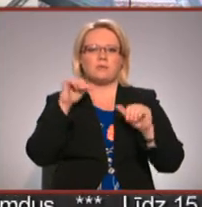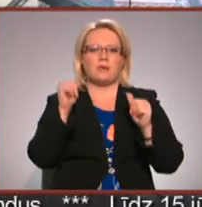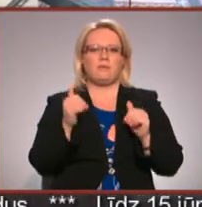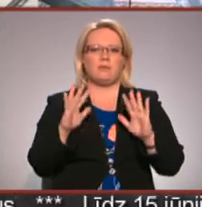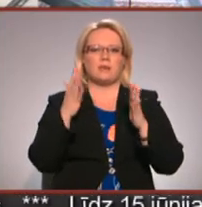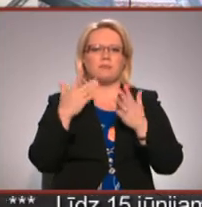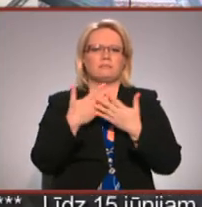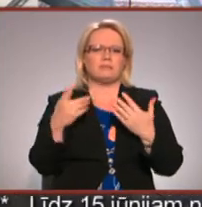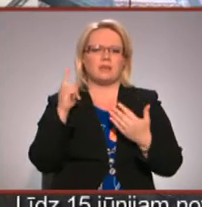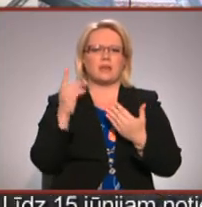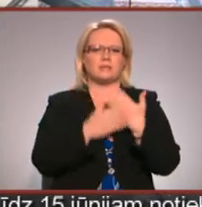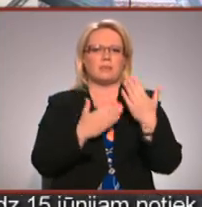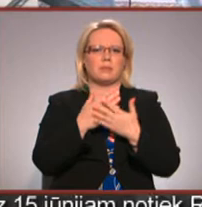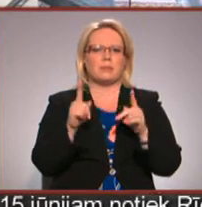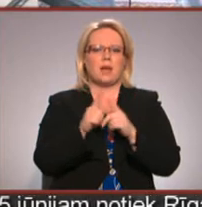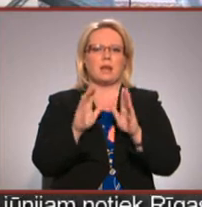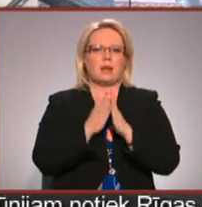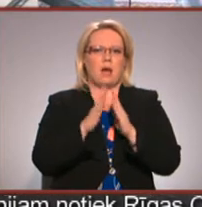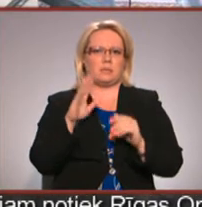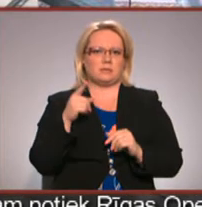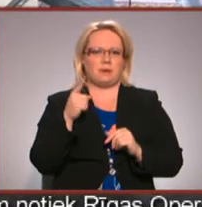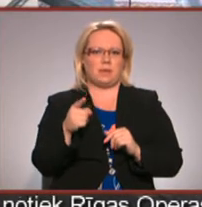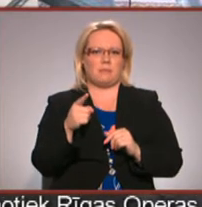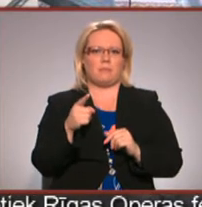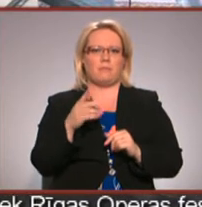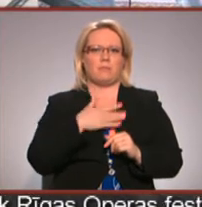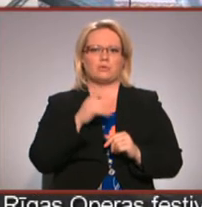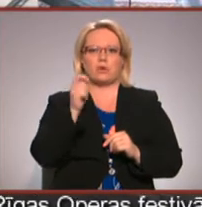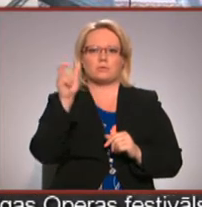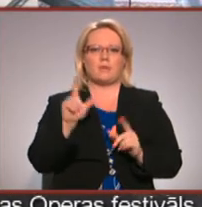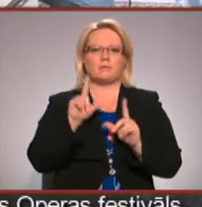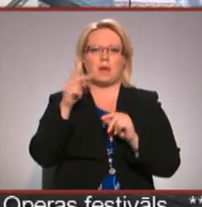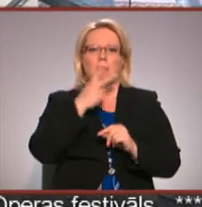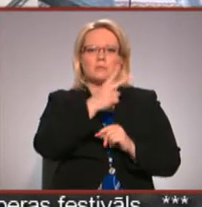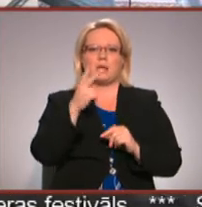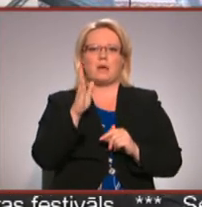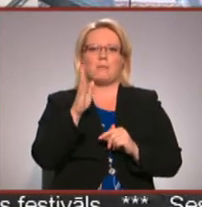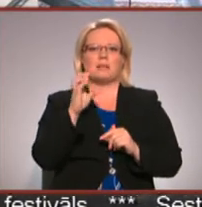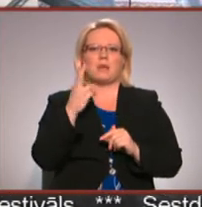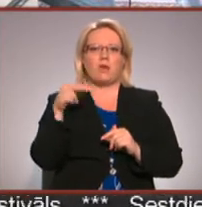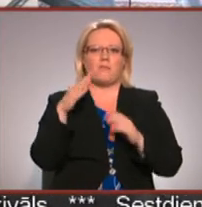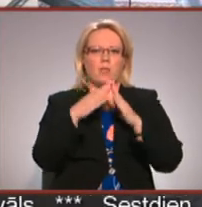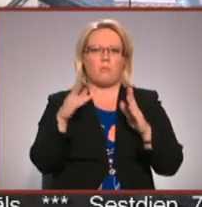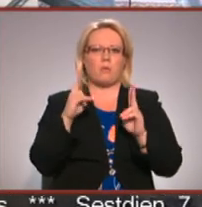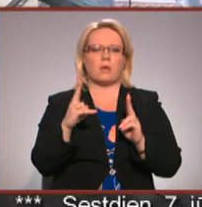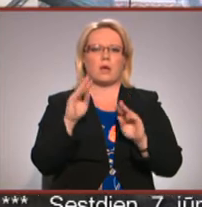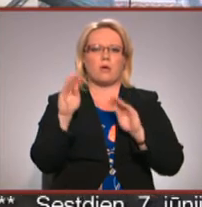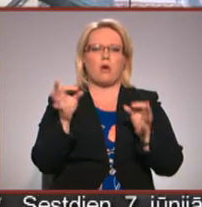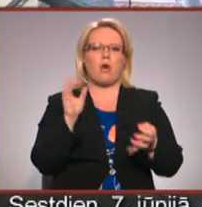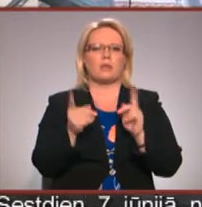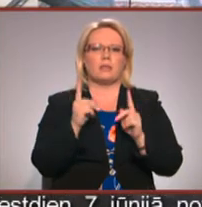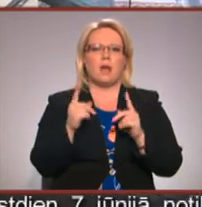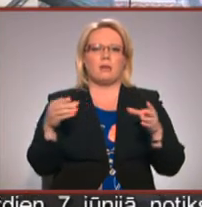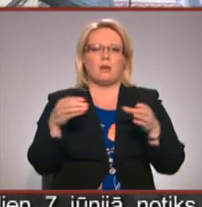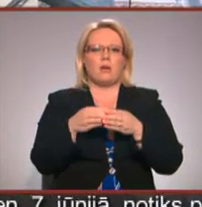daudzvērīgi var būt ne tikai paši cimdi, bet arī grāmatas par tiem? Ānete Lesī devās tās aplūkot uz Menzendorfa nāmu, kur iekārtota